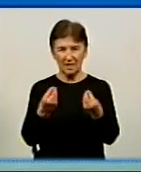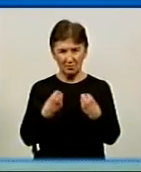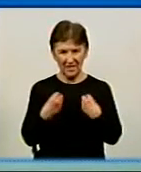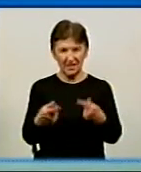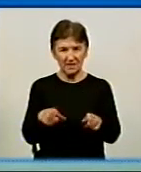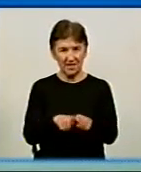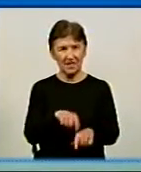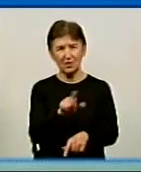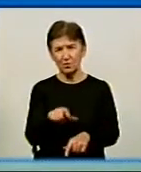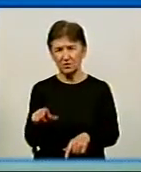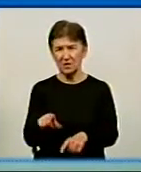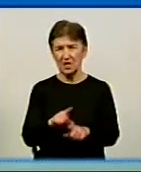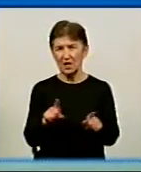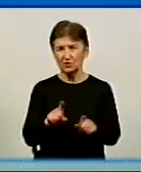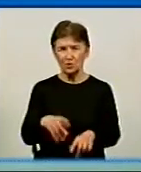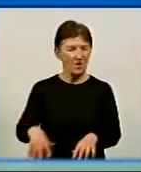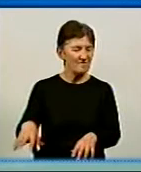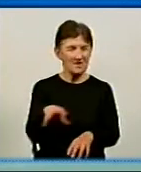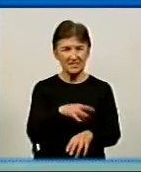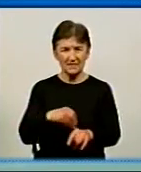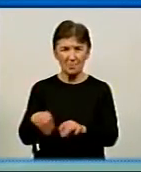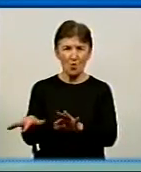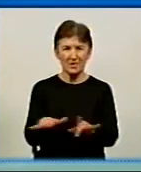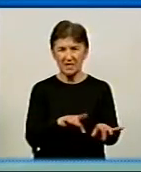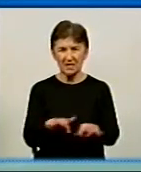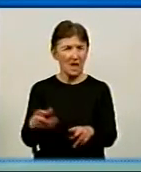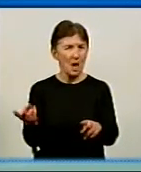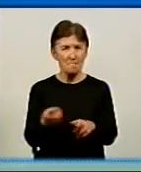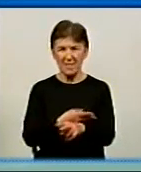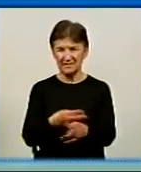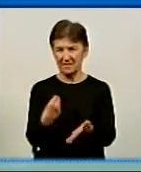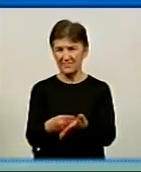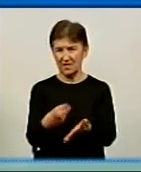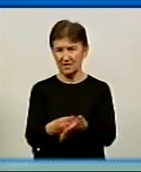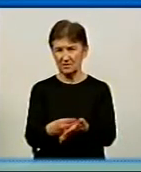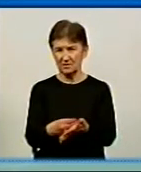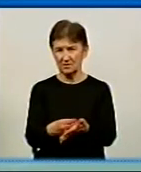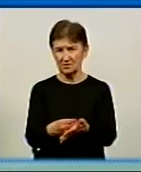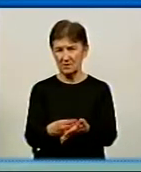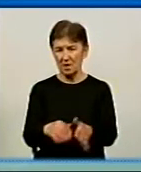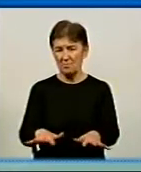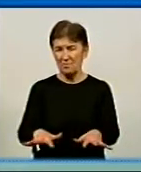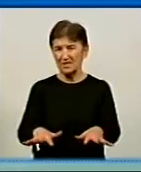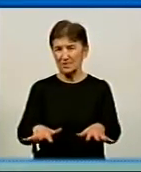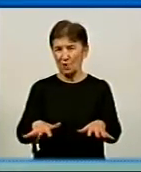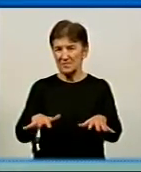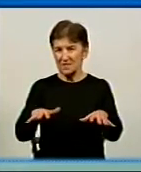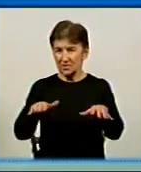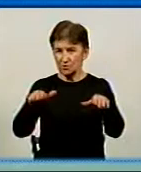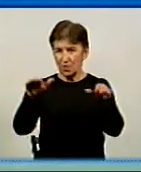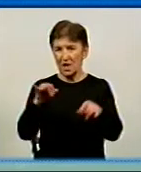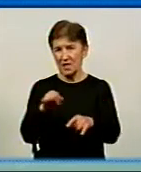що характерно, в принципі, все ми дістуємо без особої фінансової підтримки. Тобто ми растемо знизу. І якось само